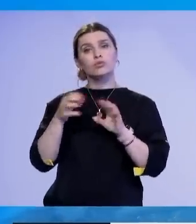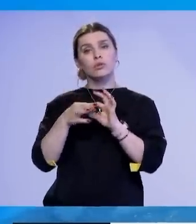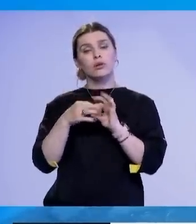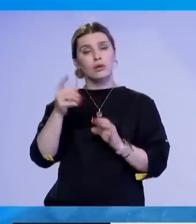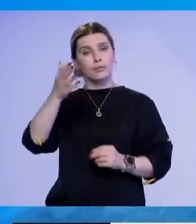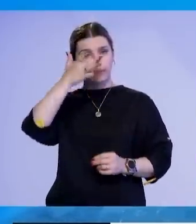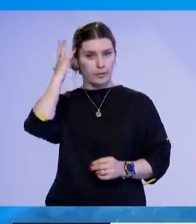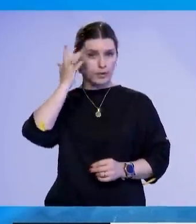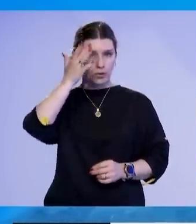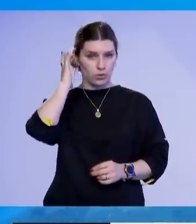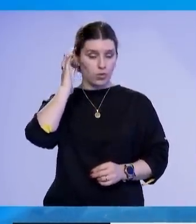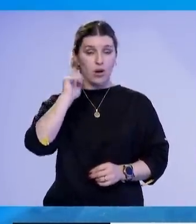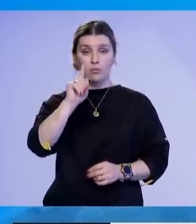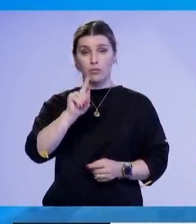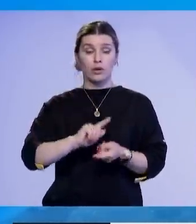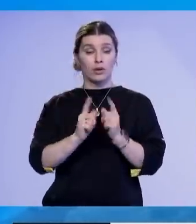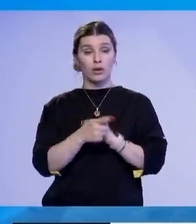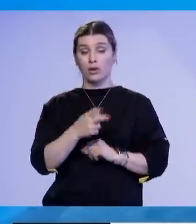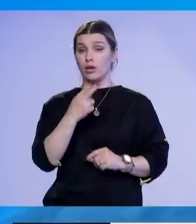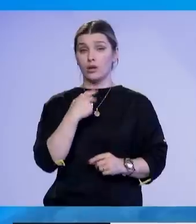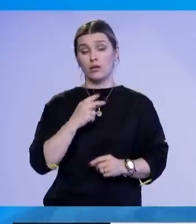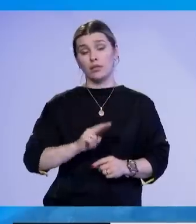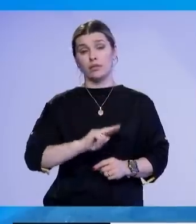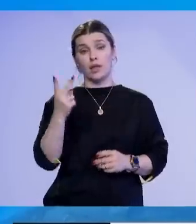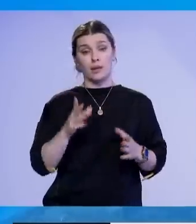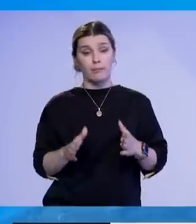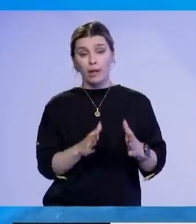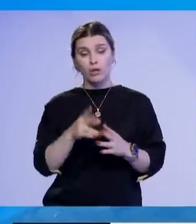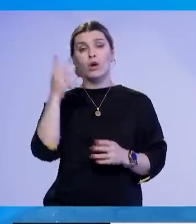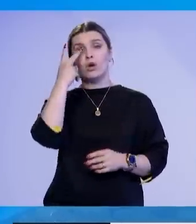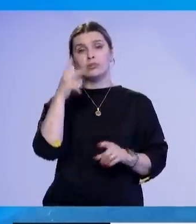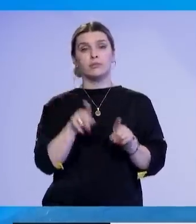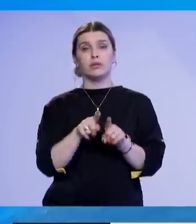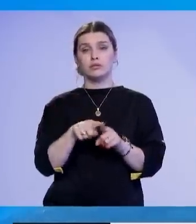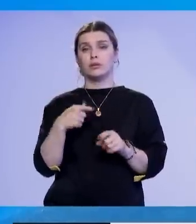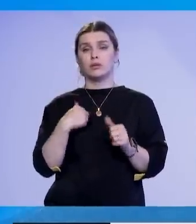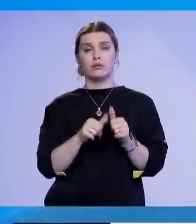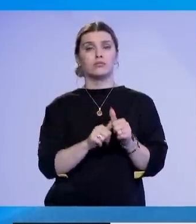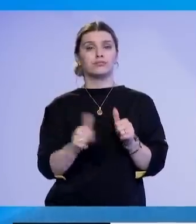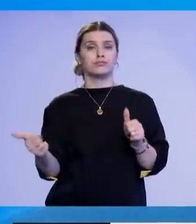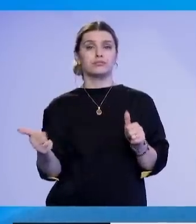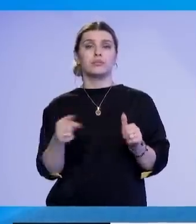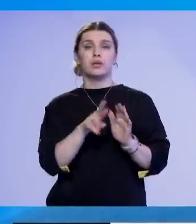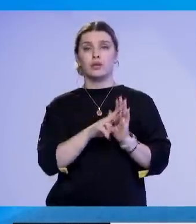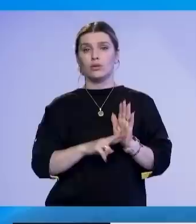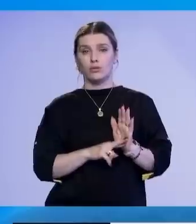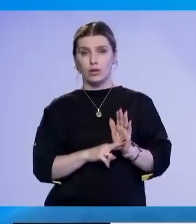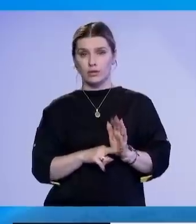opcion tjetër do të ishte mos përmbushje obligimeve kushtetuese të qeveris ndaj kryetarve të rinj.